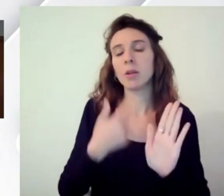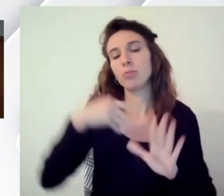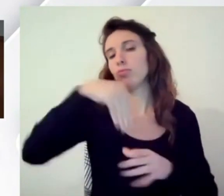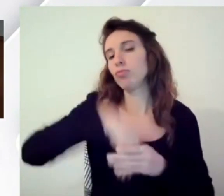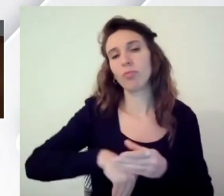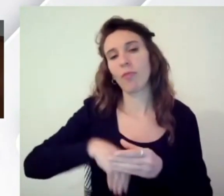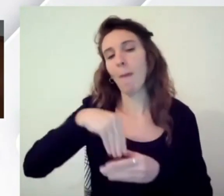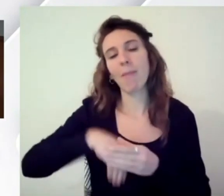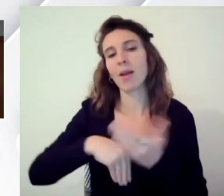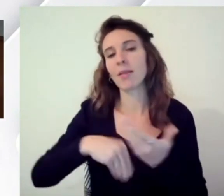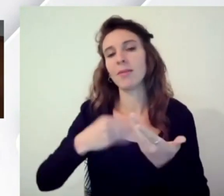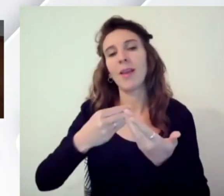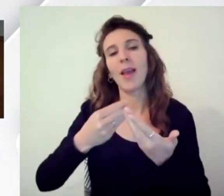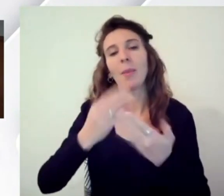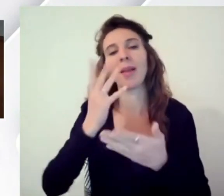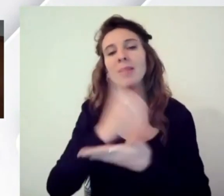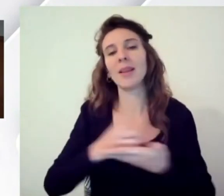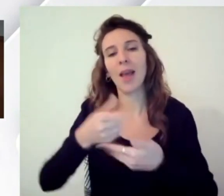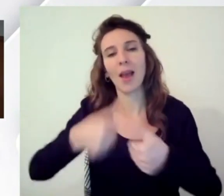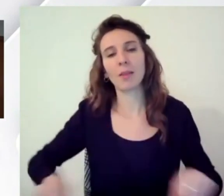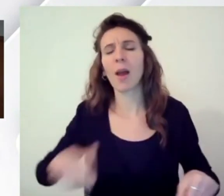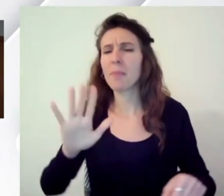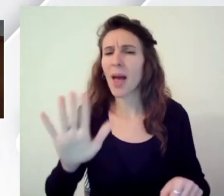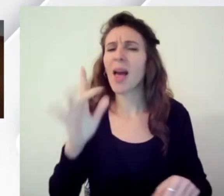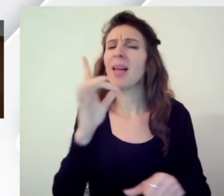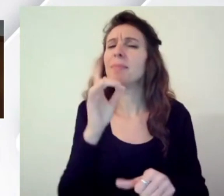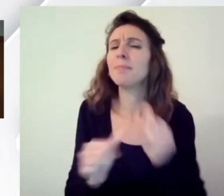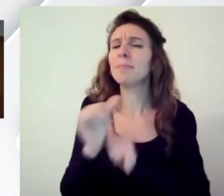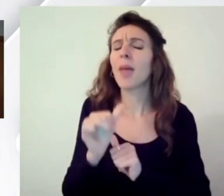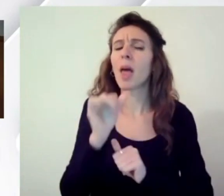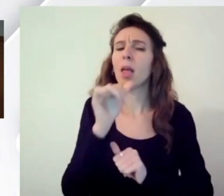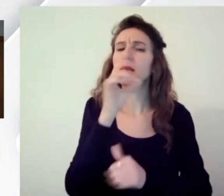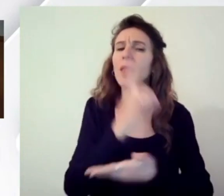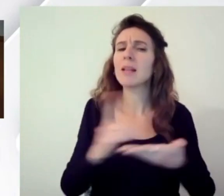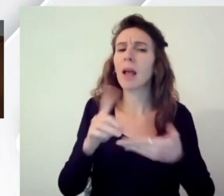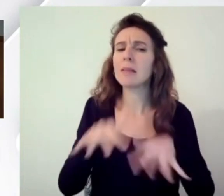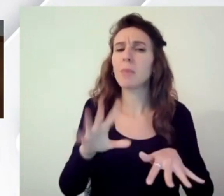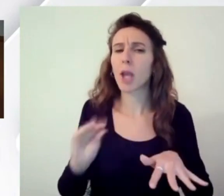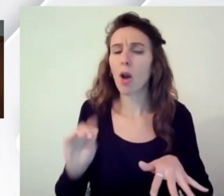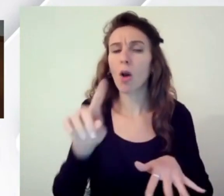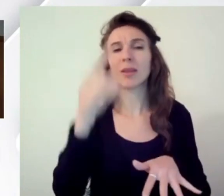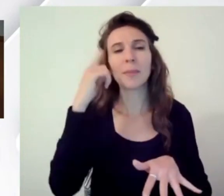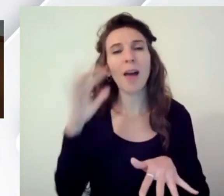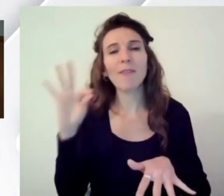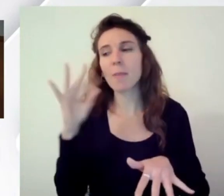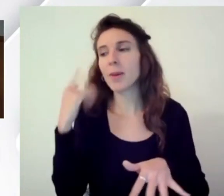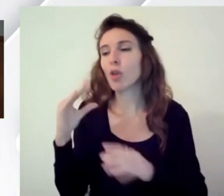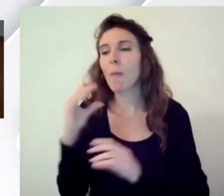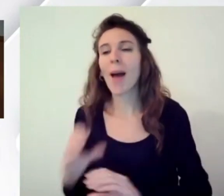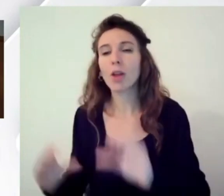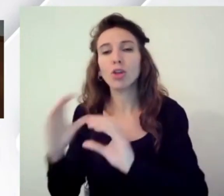manca però apro una parentesi il design system cos'è un design system? quei mattoni che diceva Fabrizio Caccavello accessibili by default